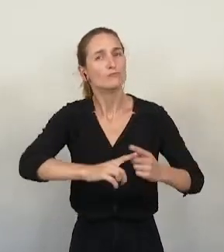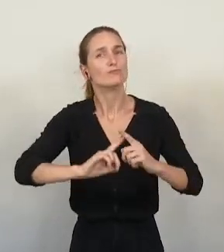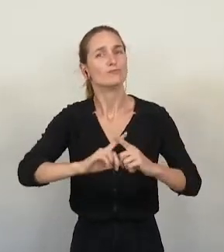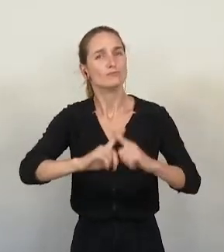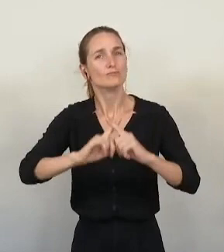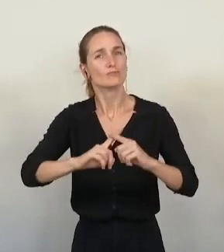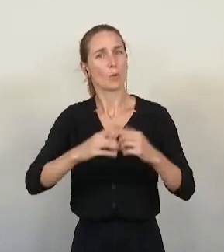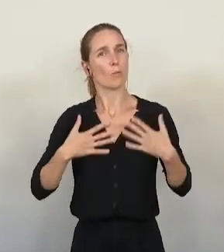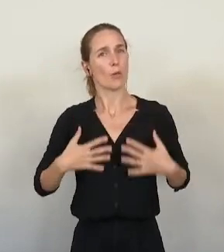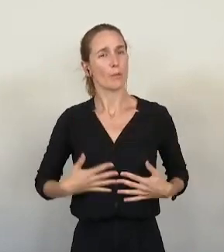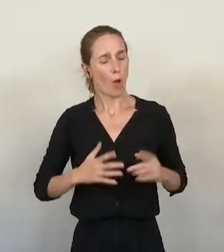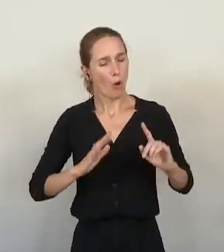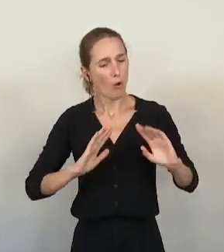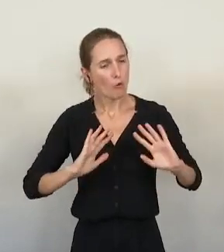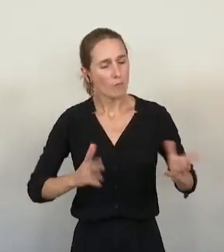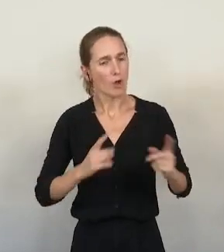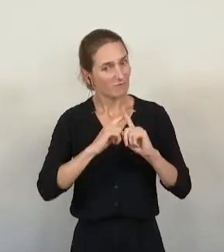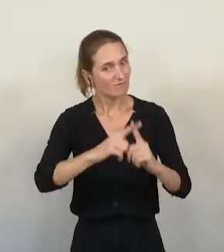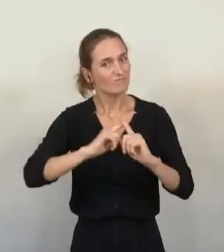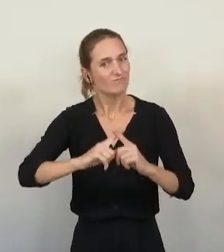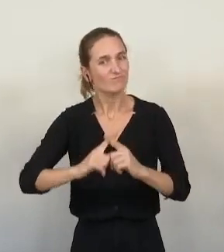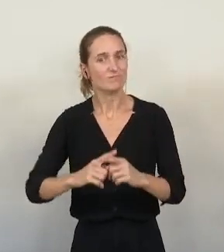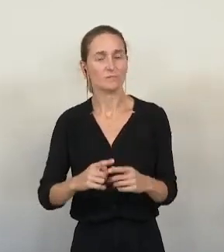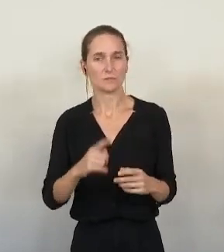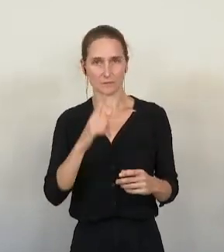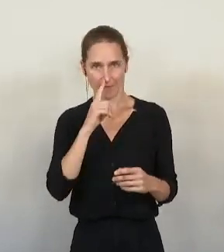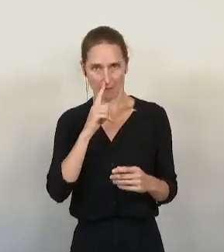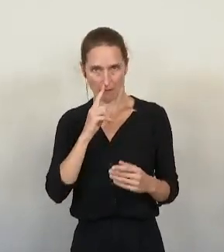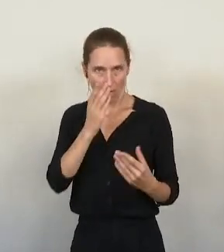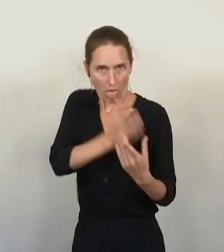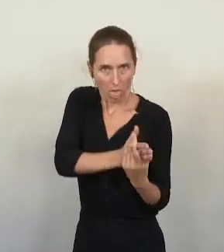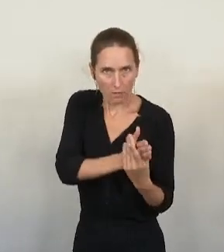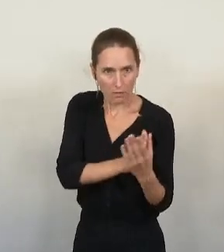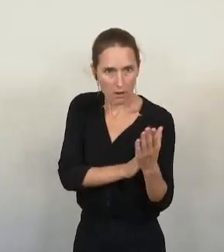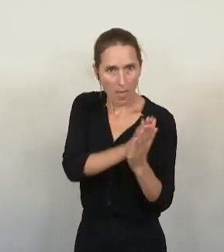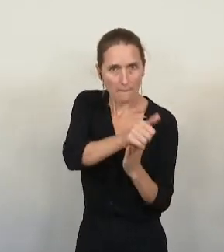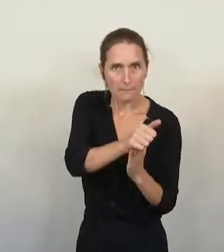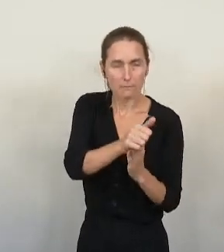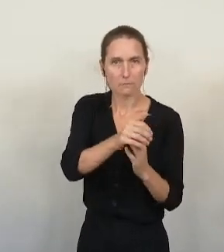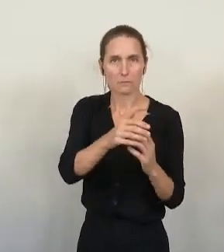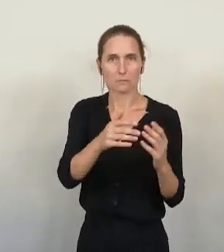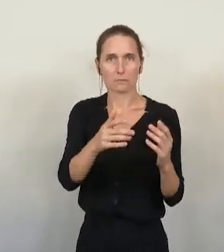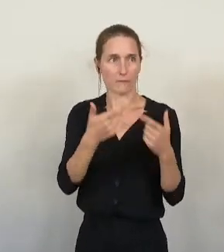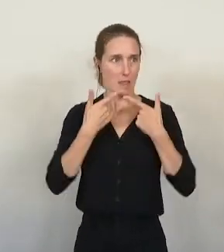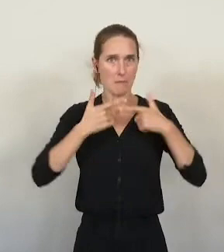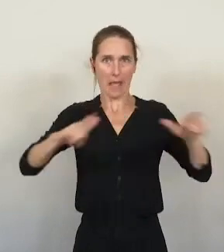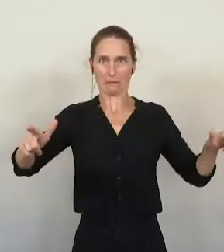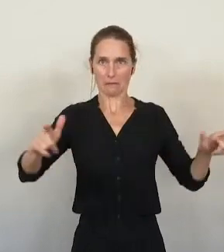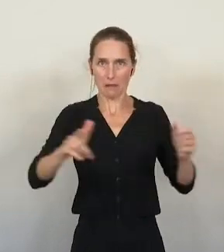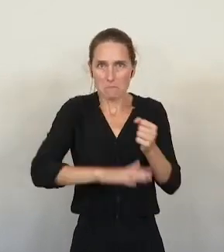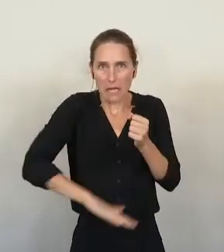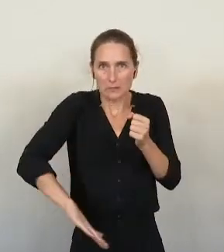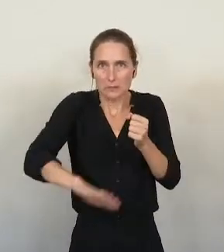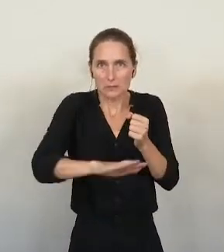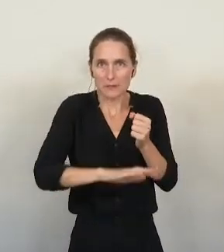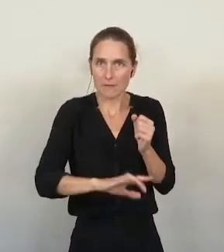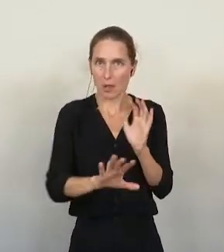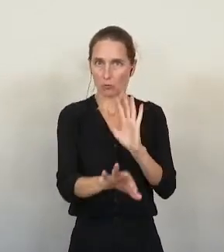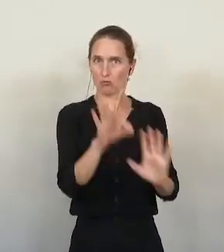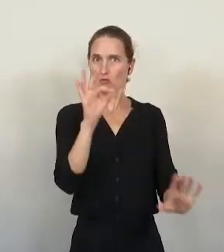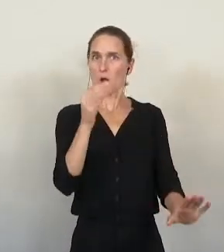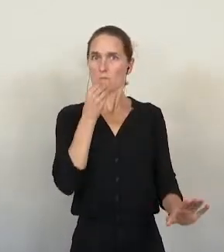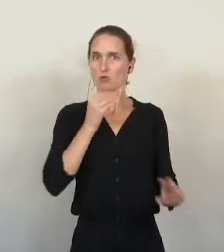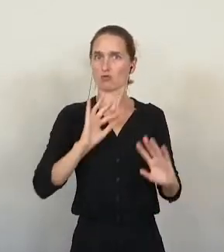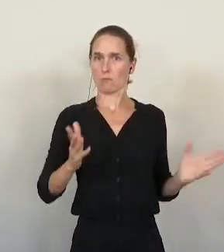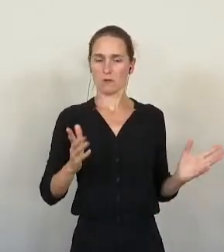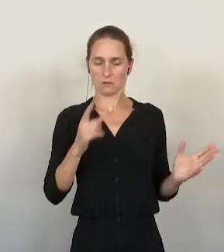se comporter. Cette incursion dans leur liberté, les plus basiques, ici la manière dont ils souhaitent s'alimenter, nous dérange